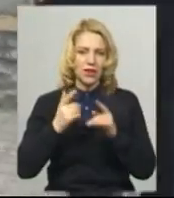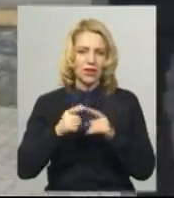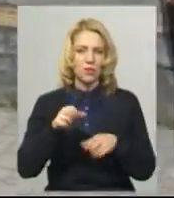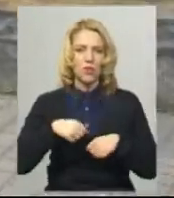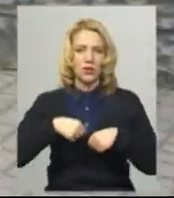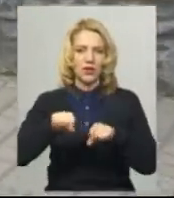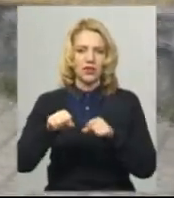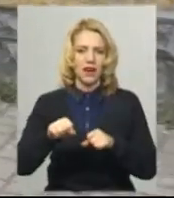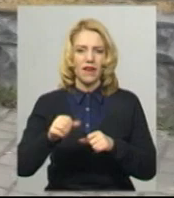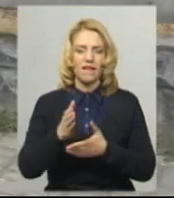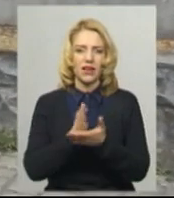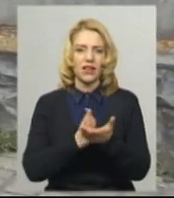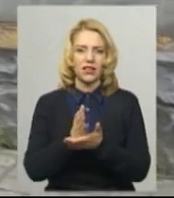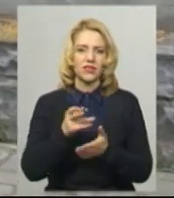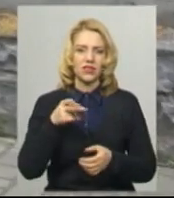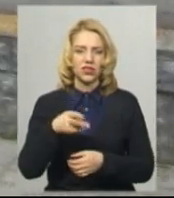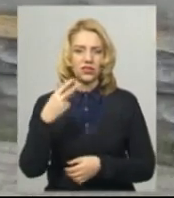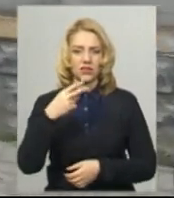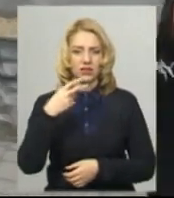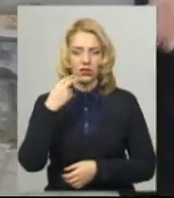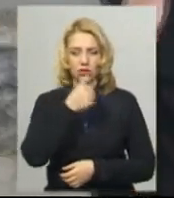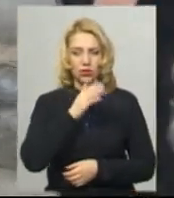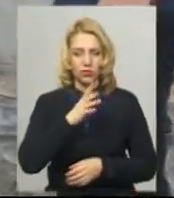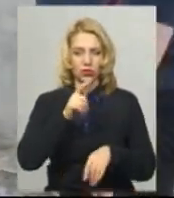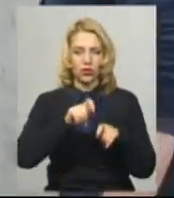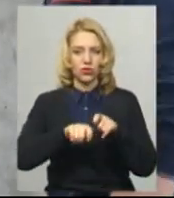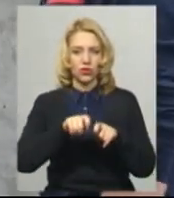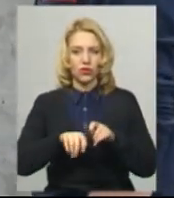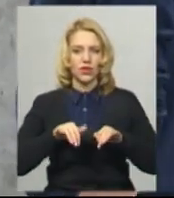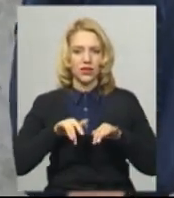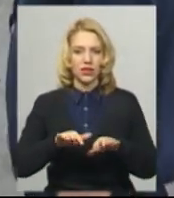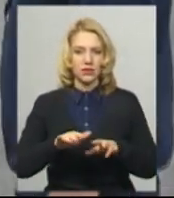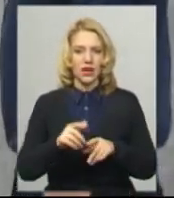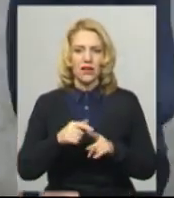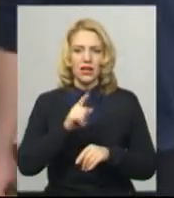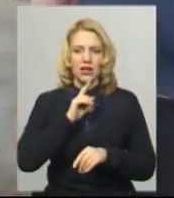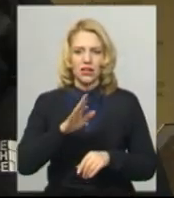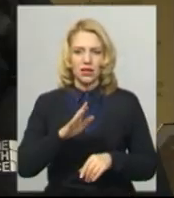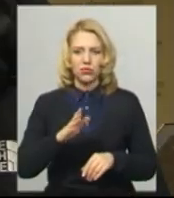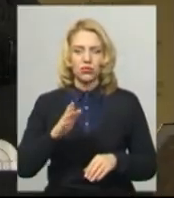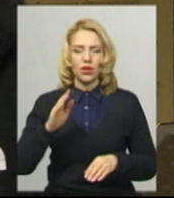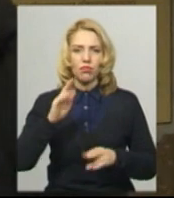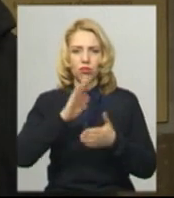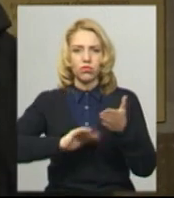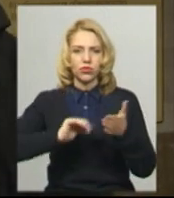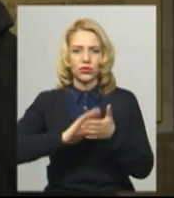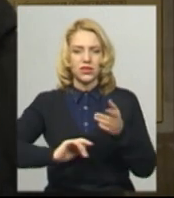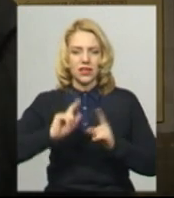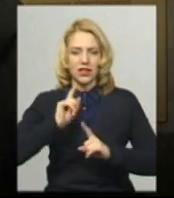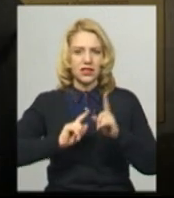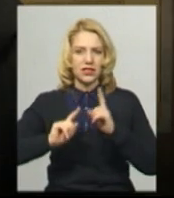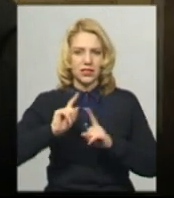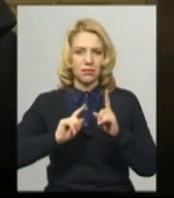2019 року. Говорить, що і надалі контролюватиме хід справи та не пропускатиме засідання суду. Для нас є очевидно,